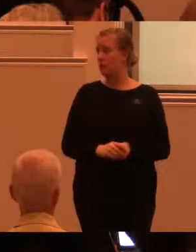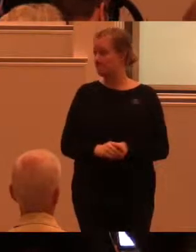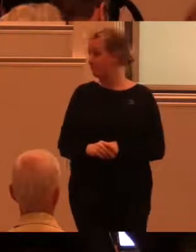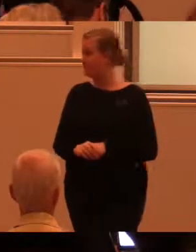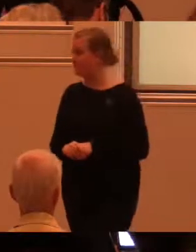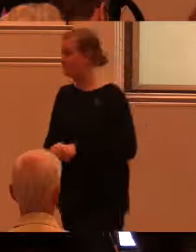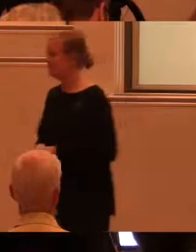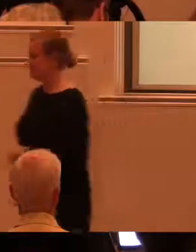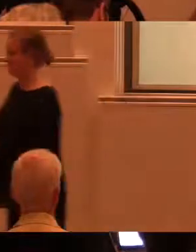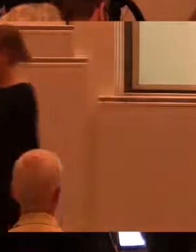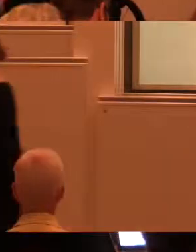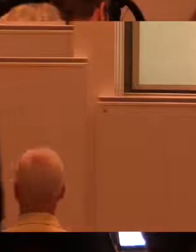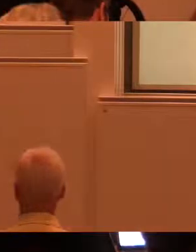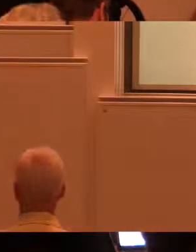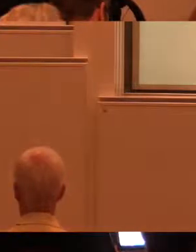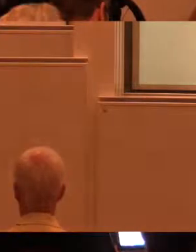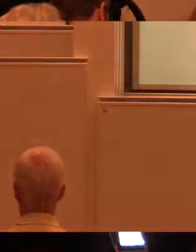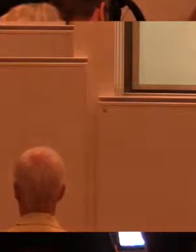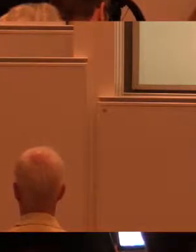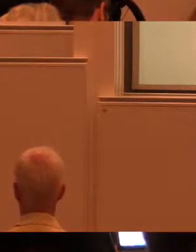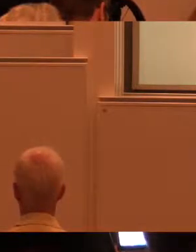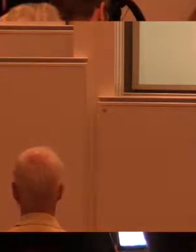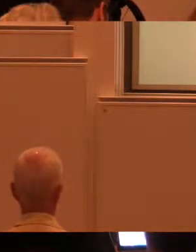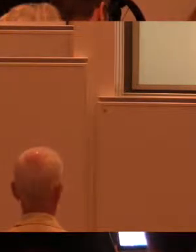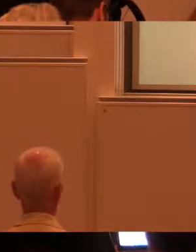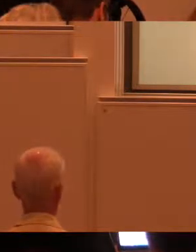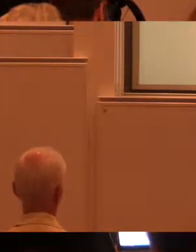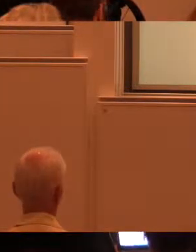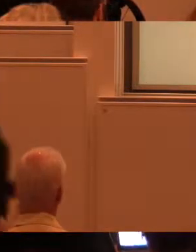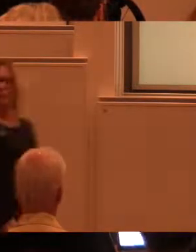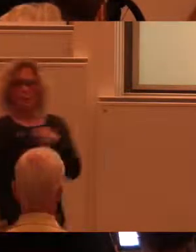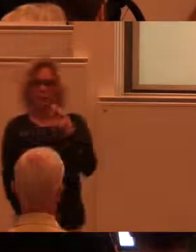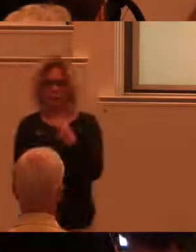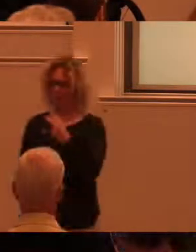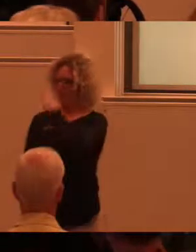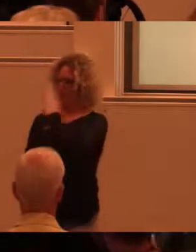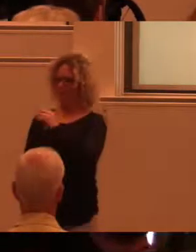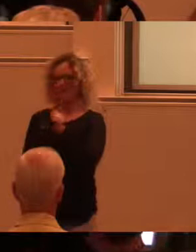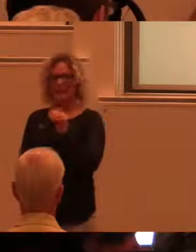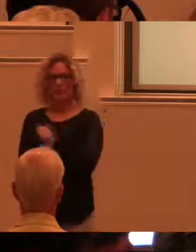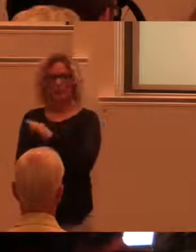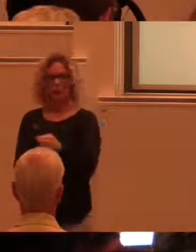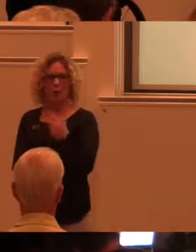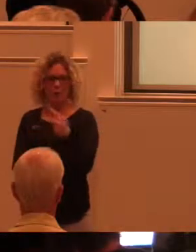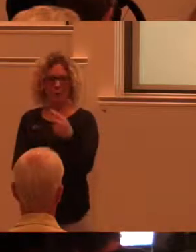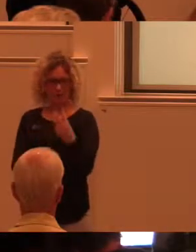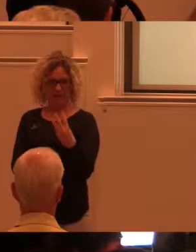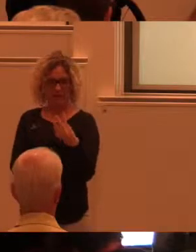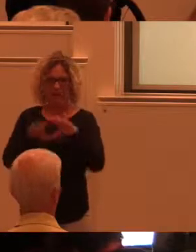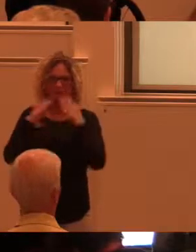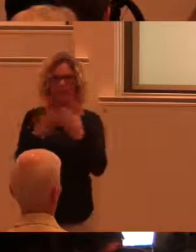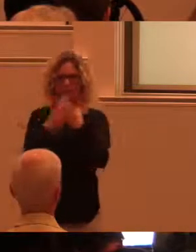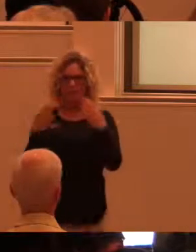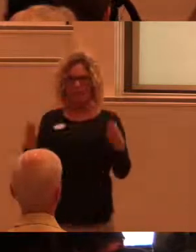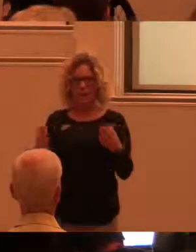Så varför inte göra det? Låt oss börja 1933. Världsutställningen i Chicago. Den